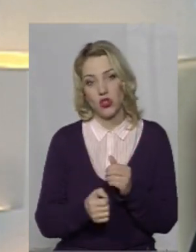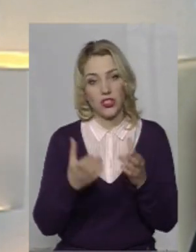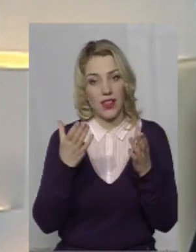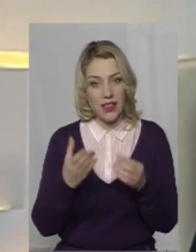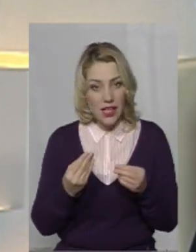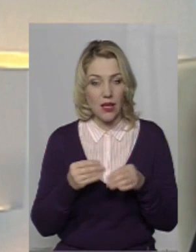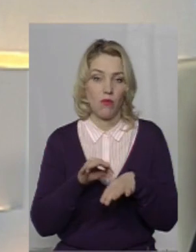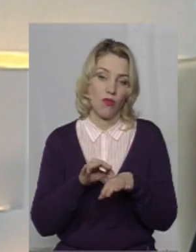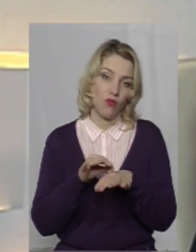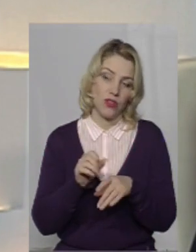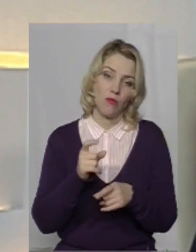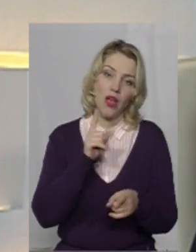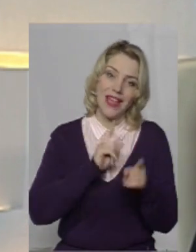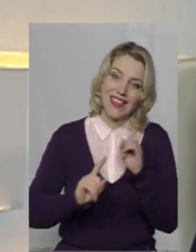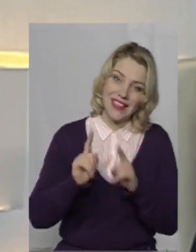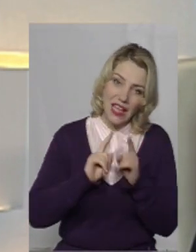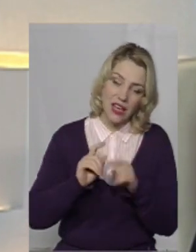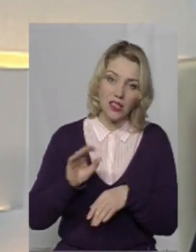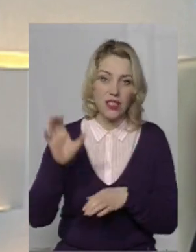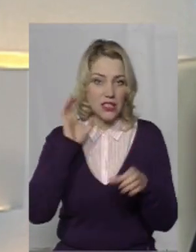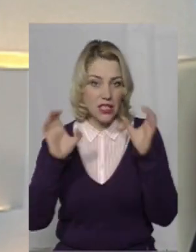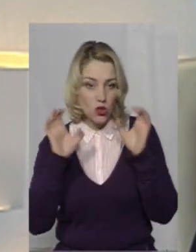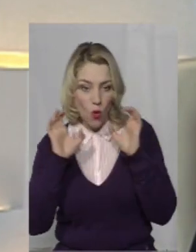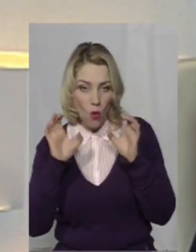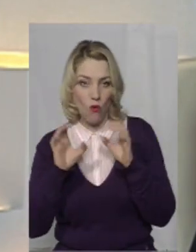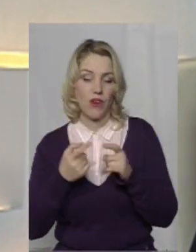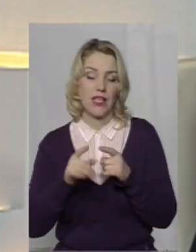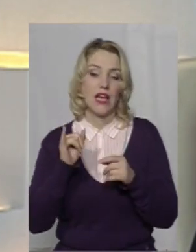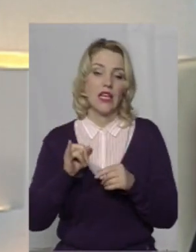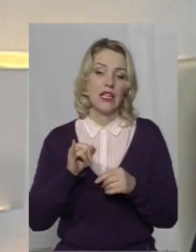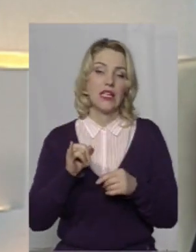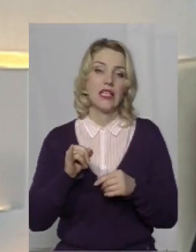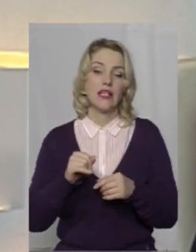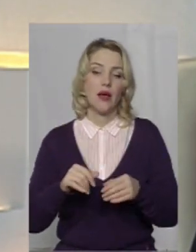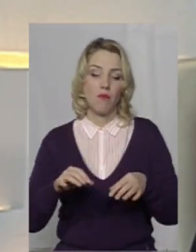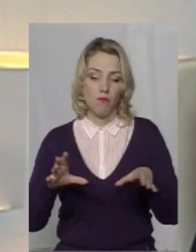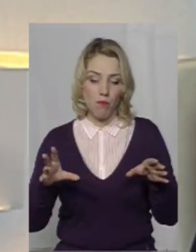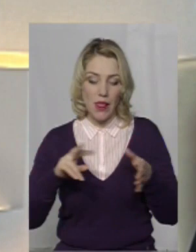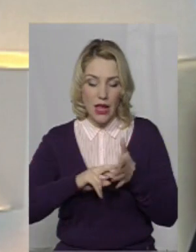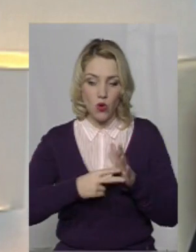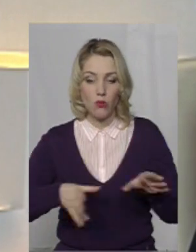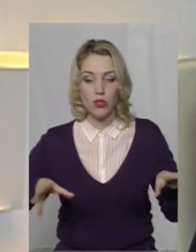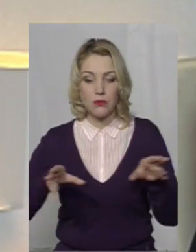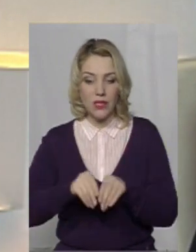проводимо і наради, і заслуховування, і плануємо спільні заходи